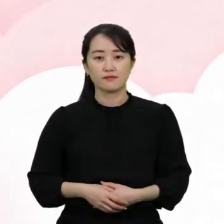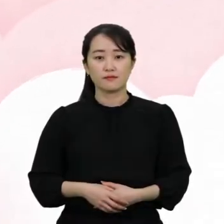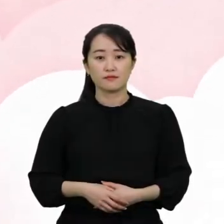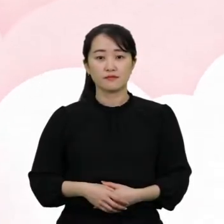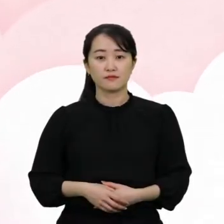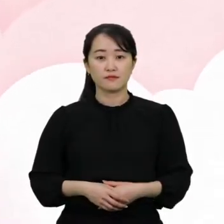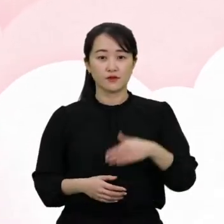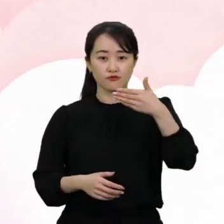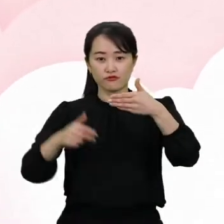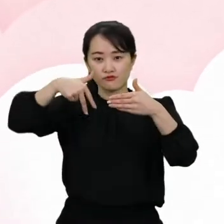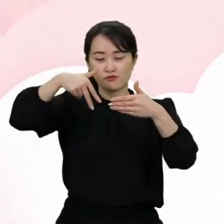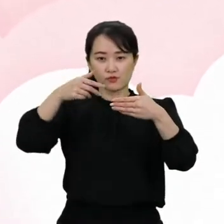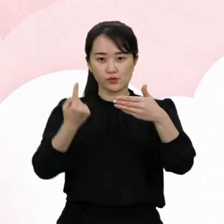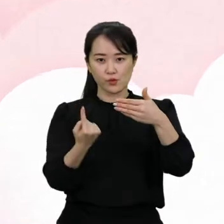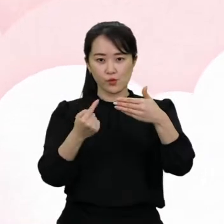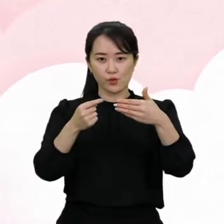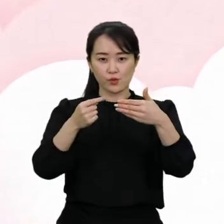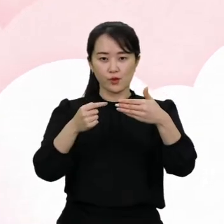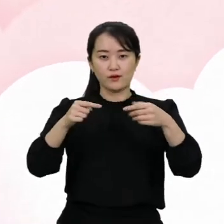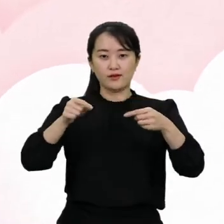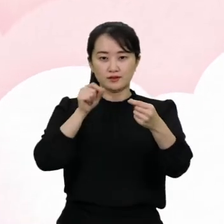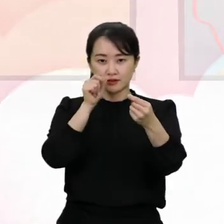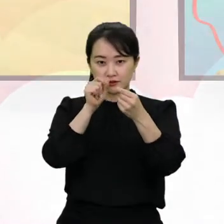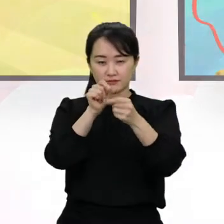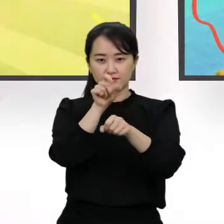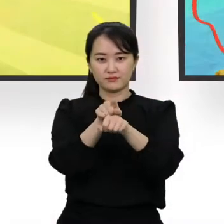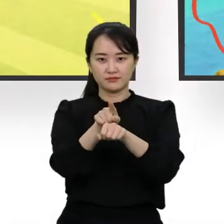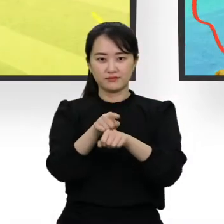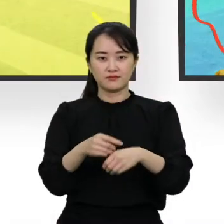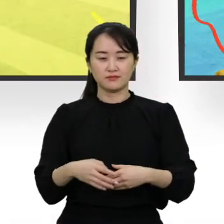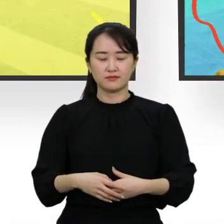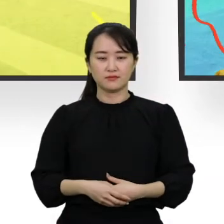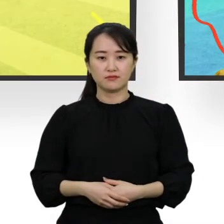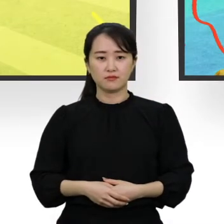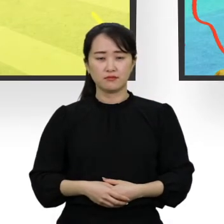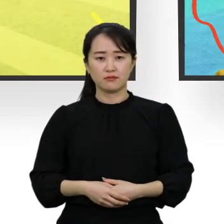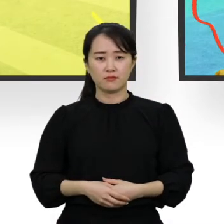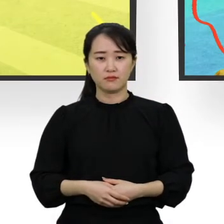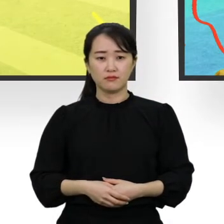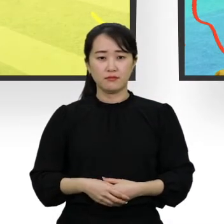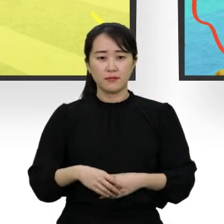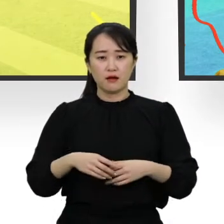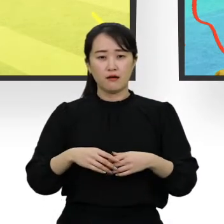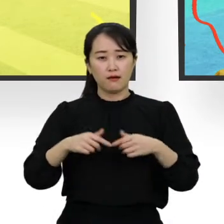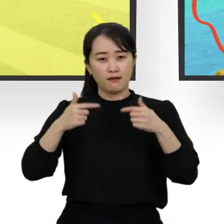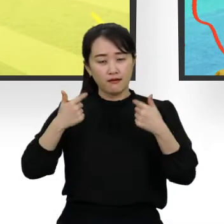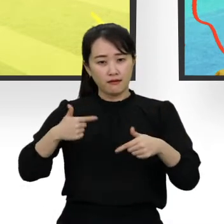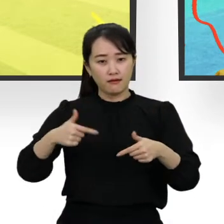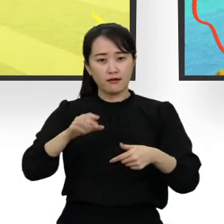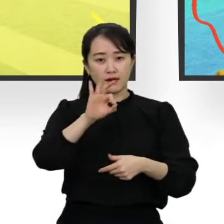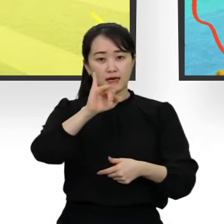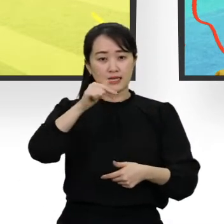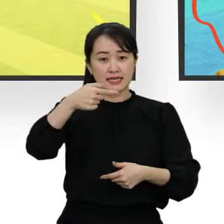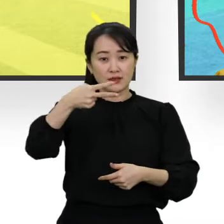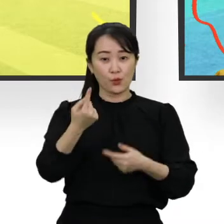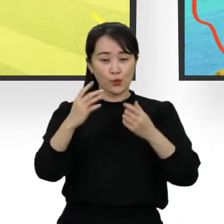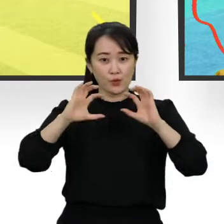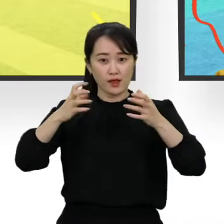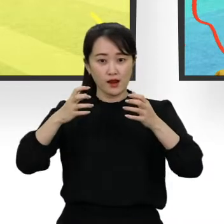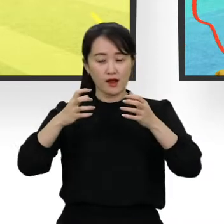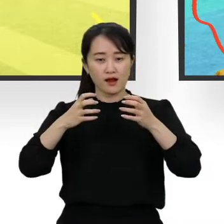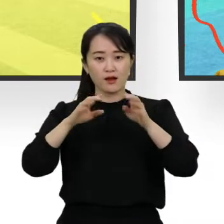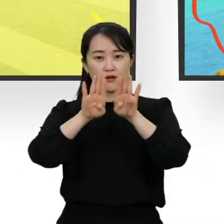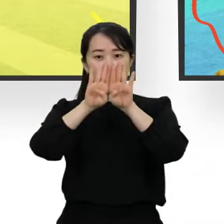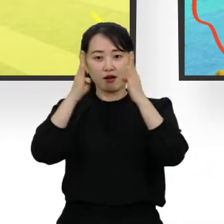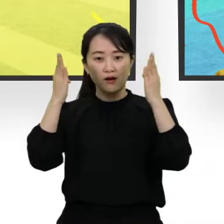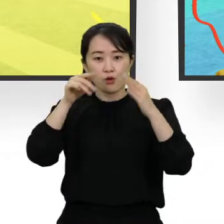제9조, 접근성 매년 2월 인도의 고아지방에서 열리는 화려한 축제,